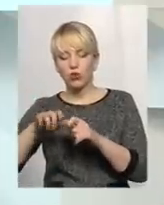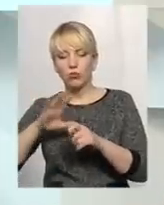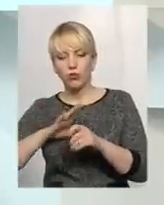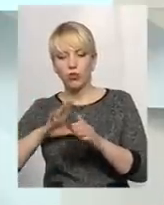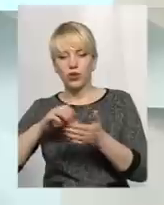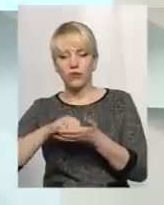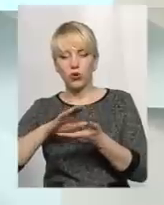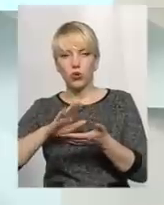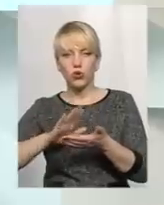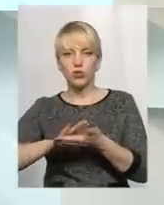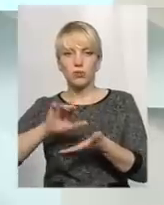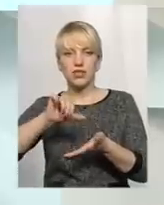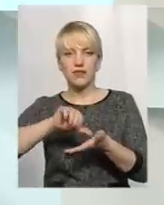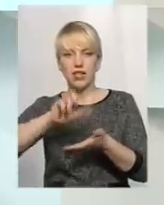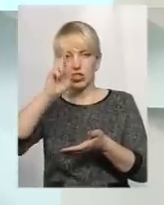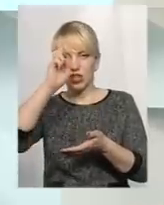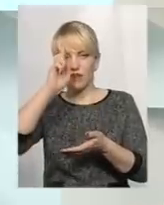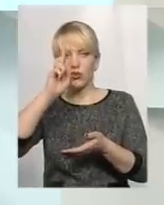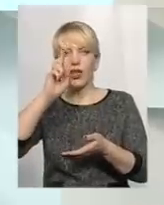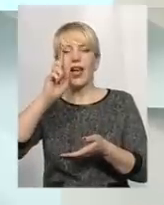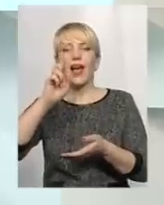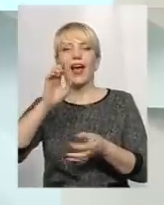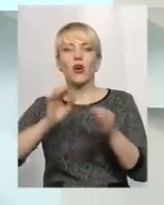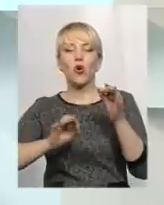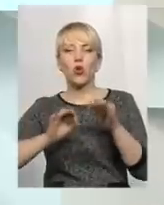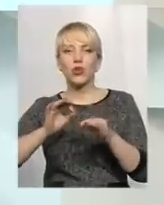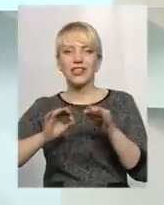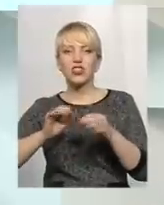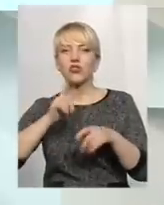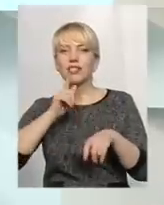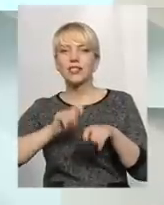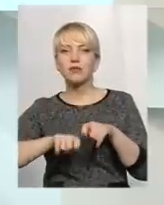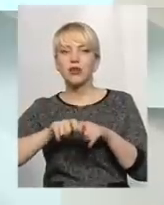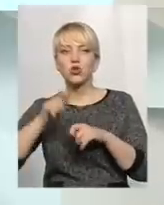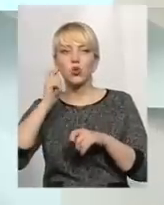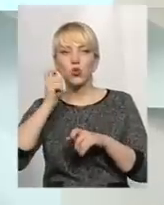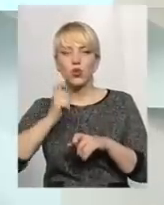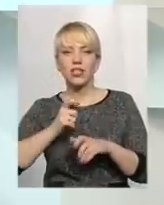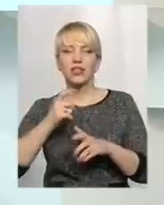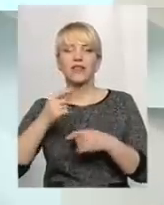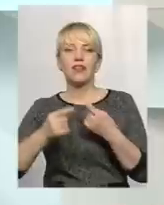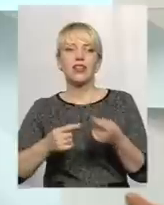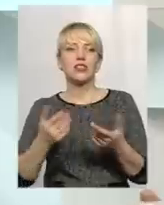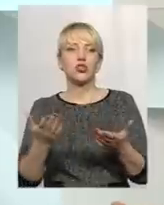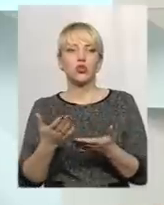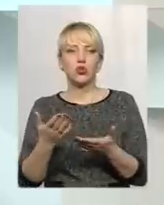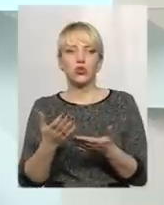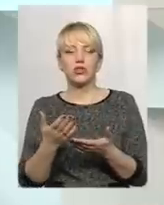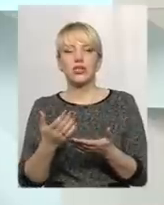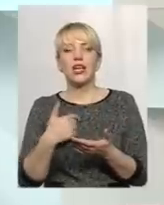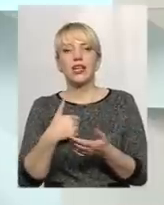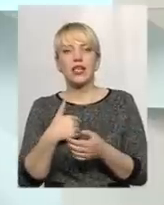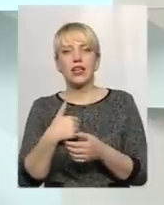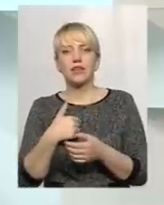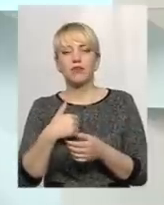Державної екологічної інспекції України. Внаслідок чого, я можу сказати, що навряд чи є певна заангажованість,